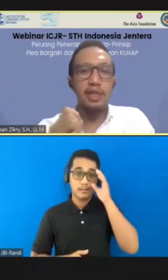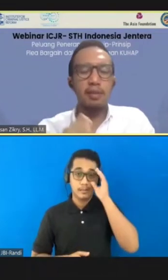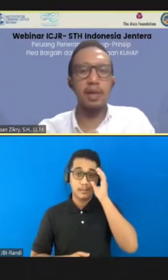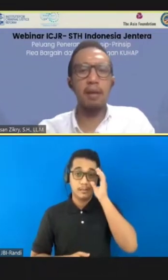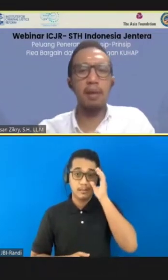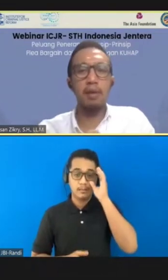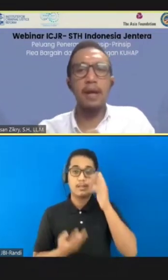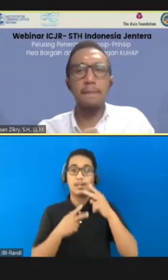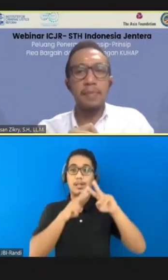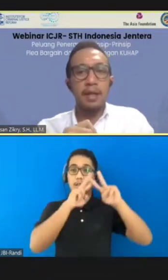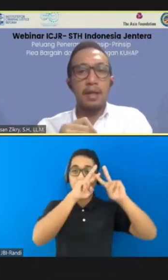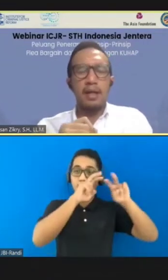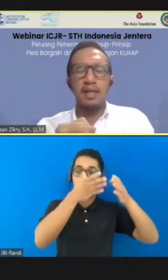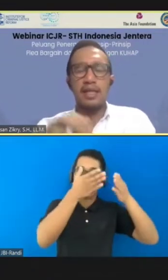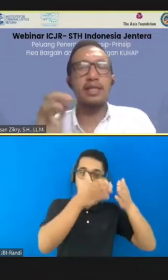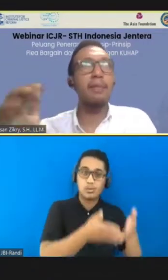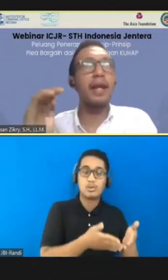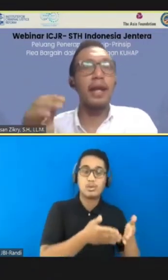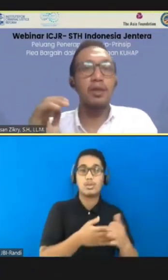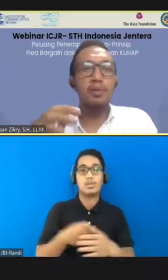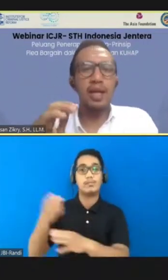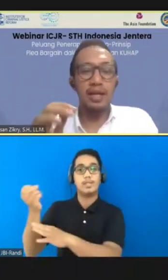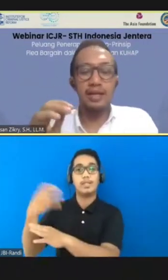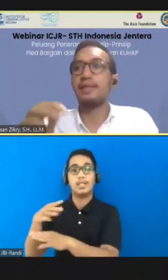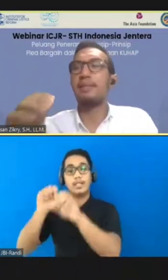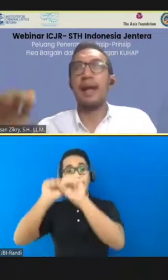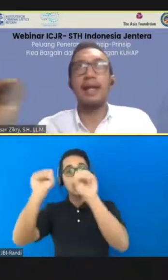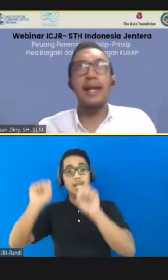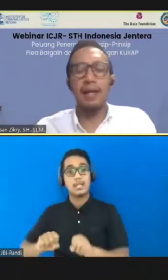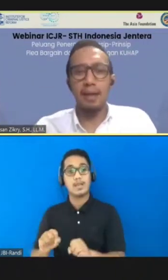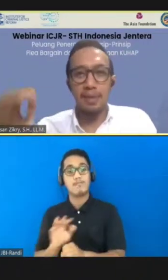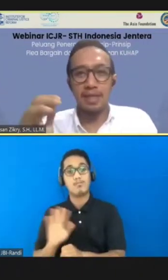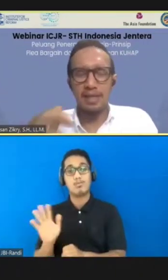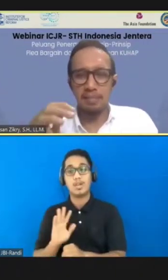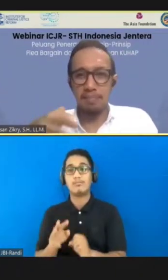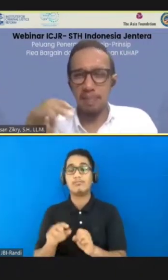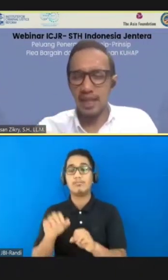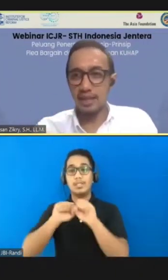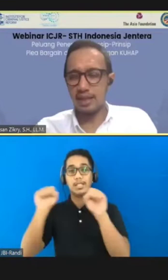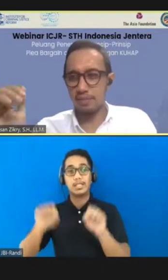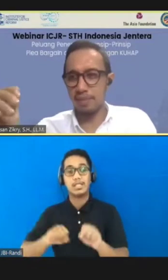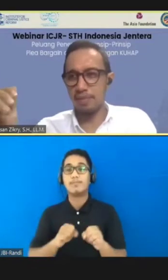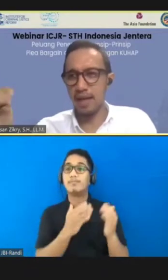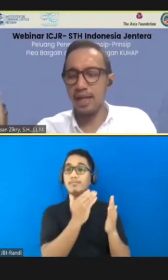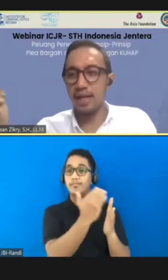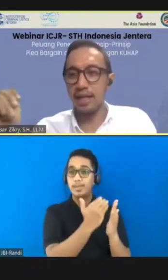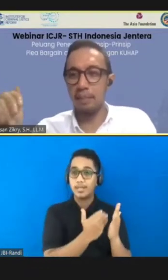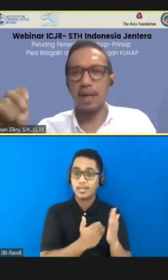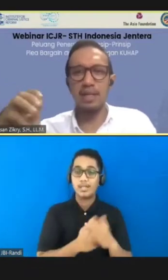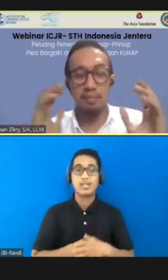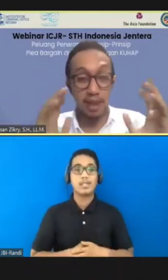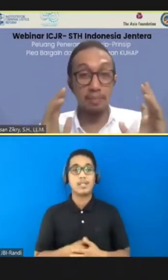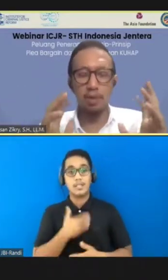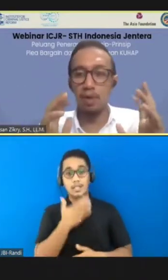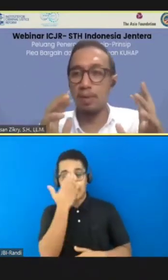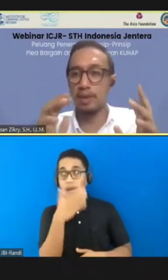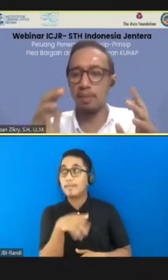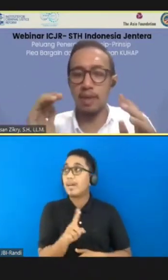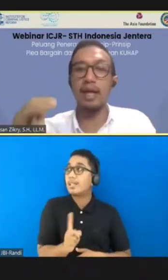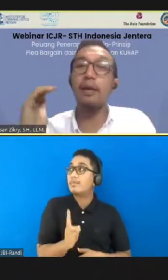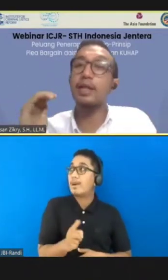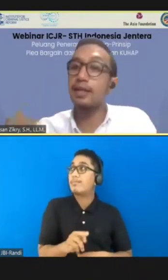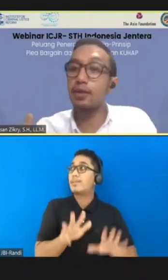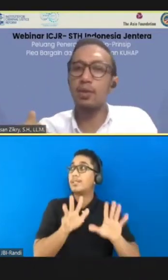eksplisit bilang bahwa, sistem mereka itu bukan lagi sistem peradilan, tapi sistem plea, sistem plea bargaining. Kenapa? Karena 95